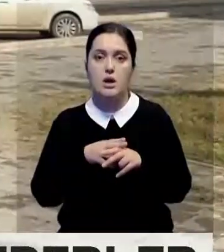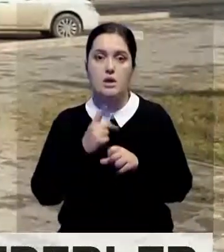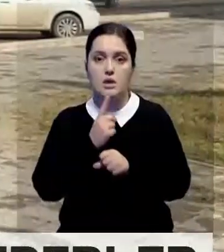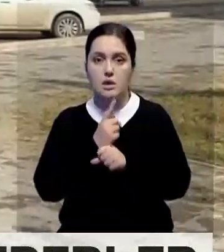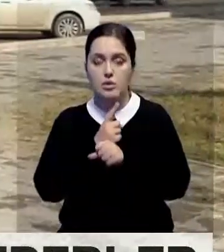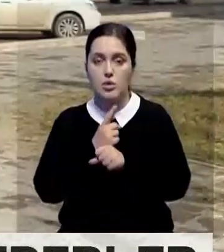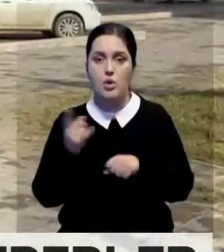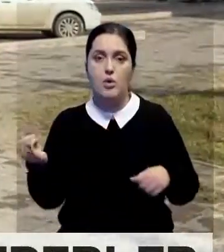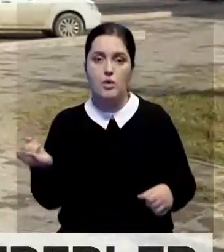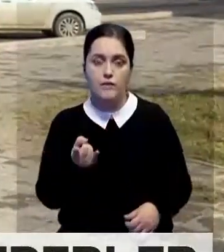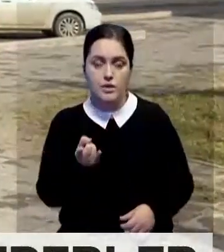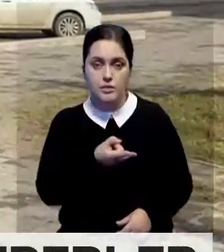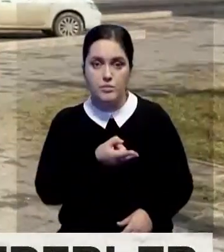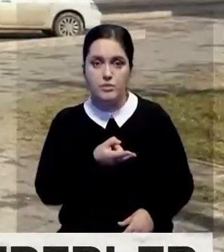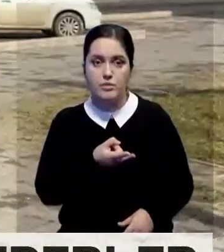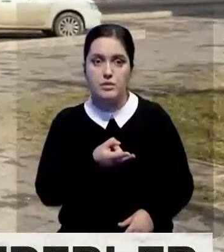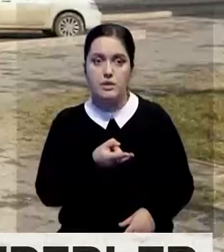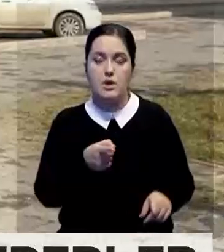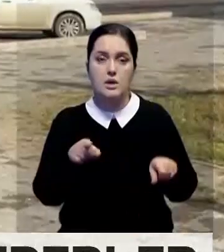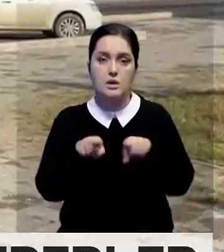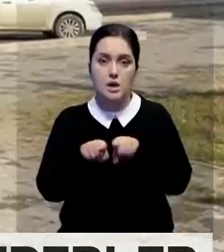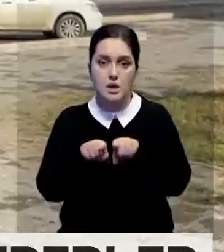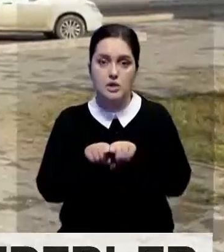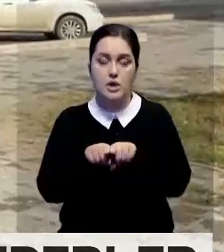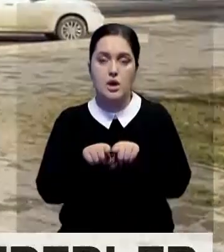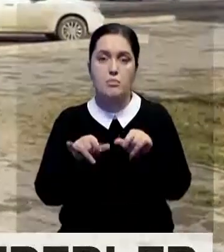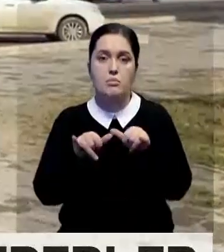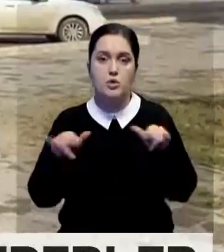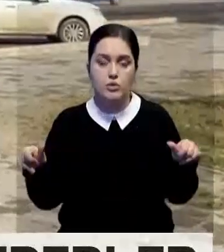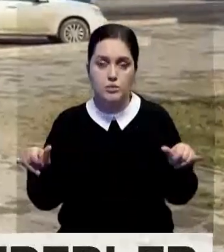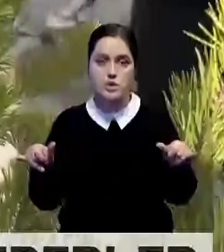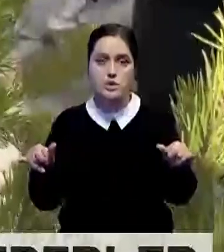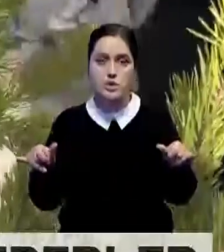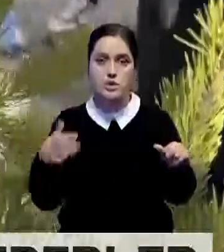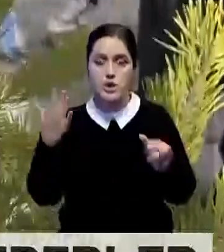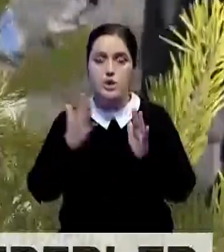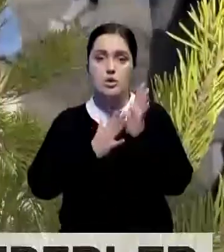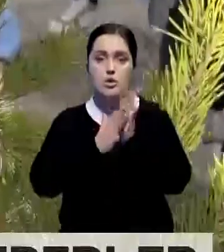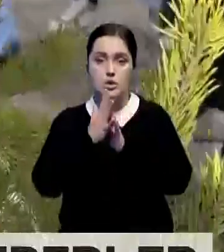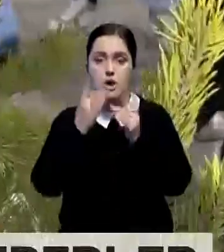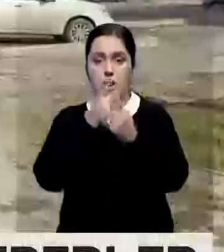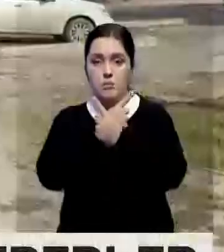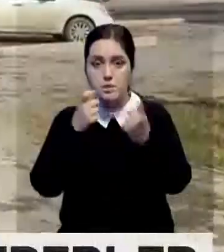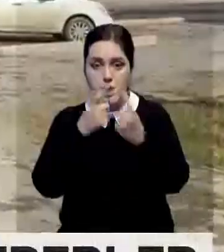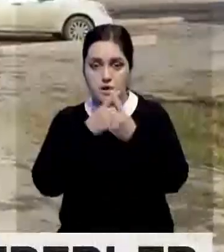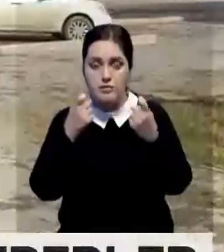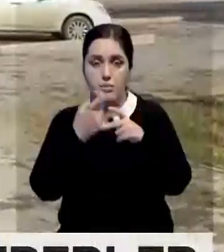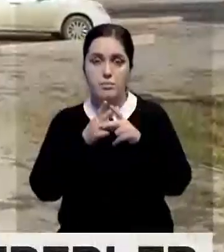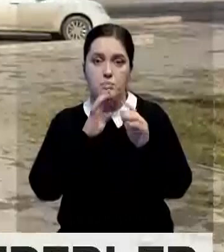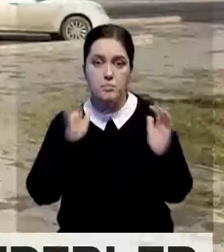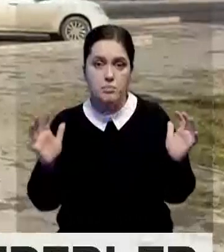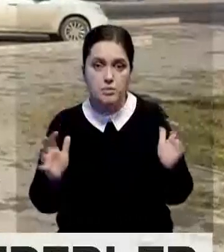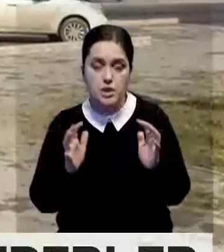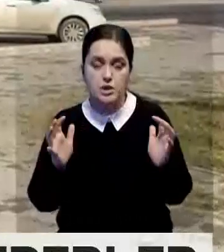деревьев и также приумножать их рост. Призываю всех граждан более бережно